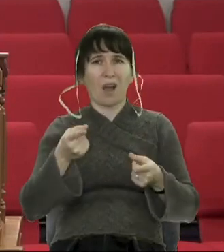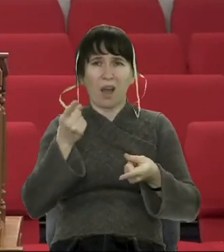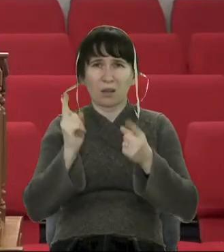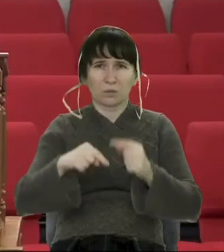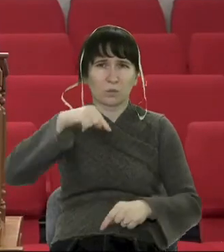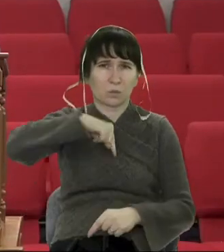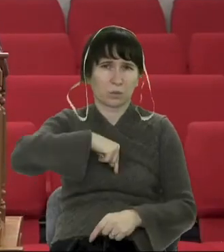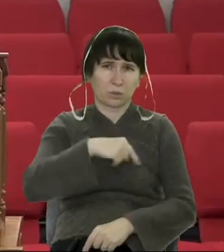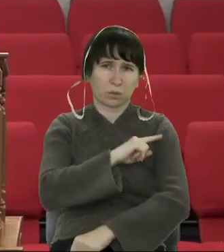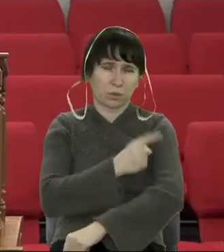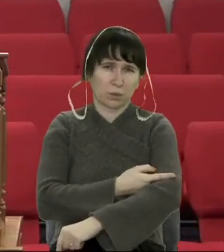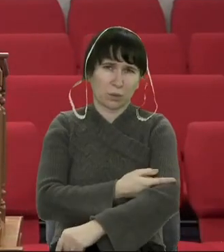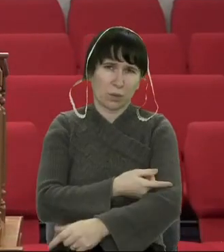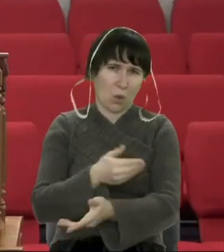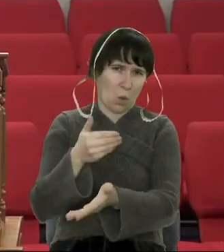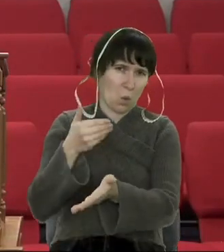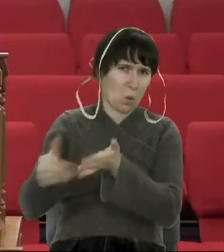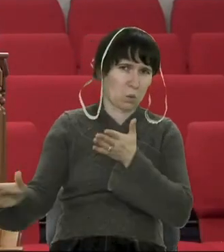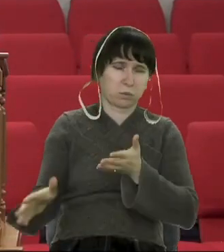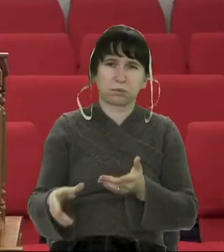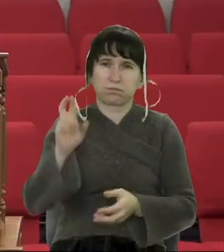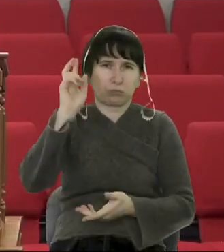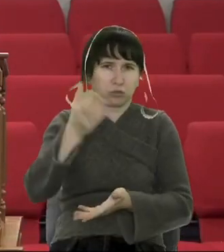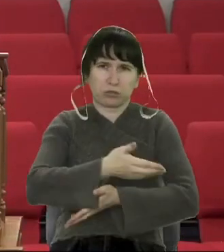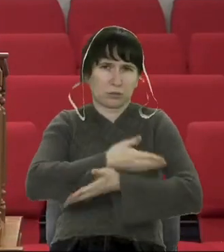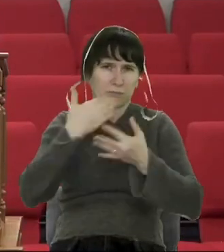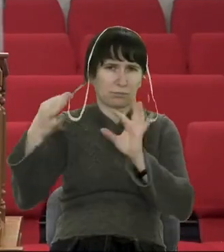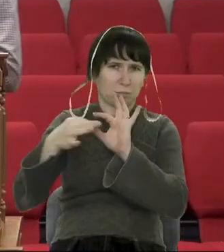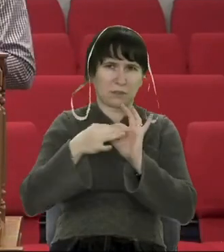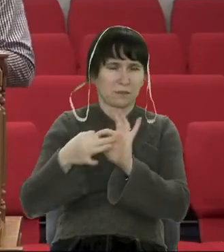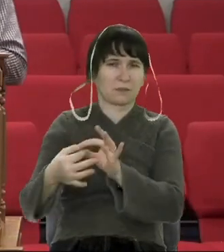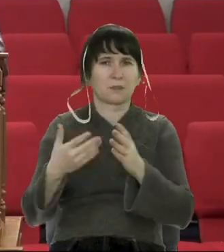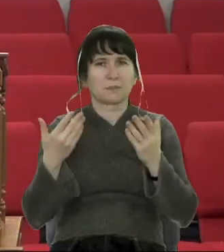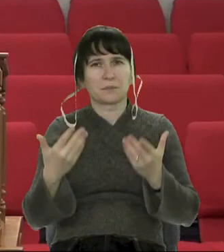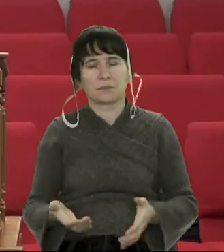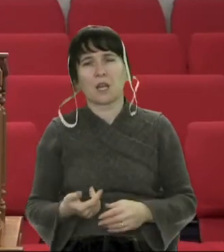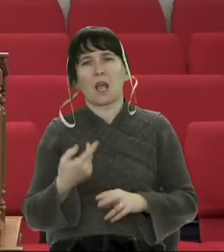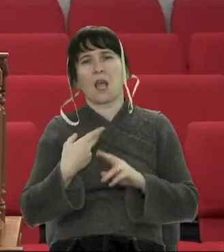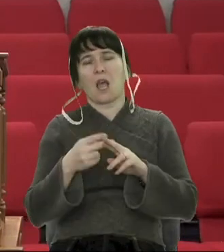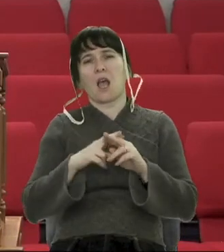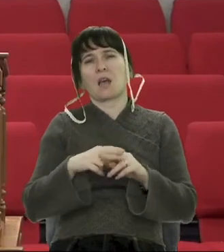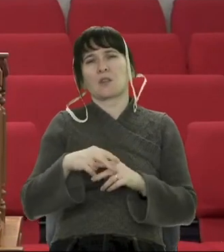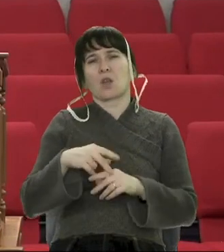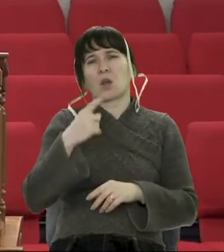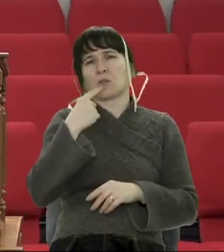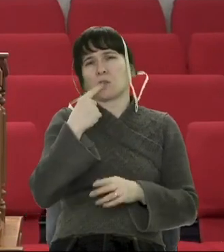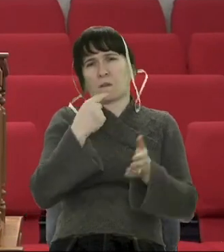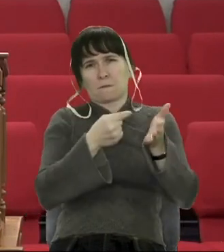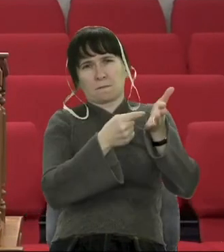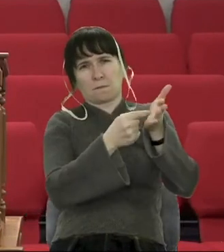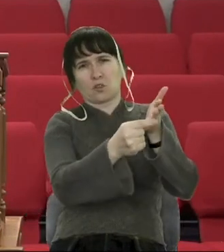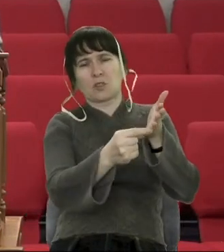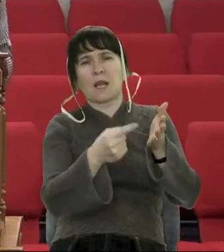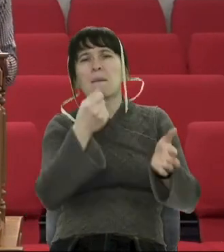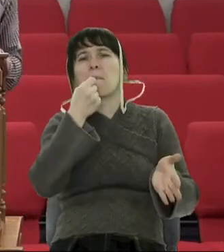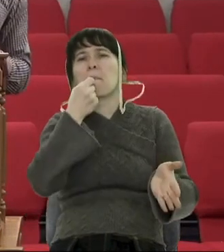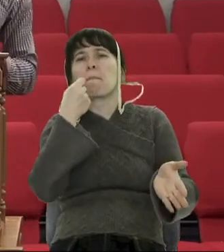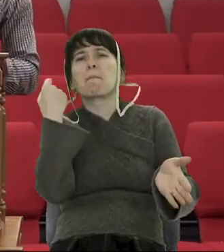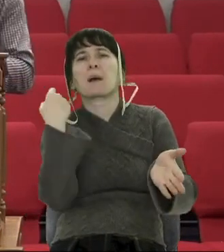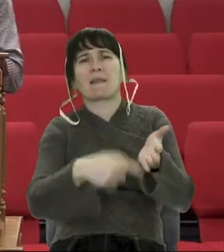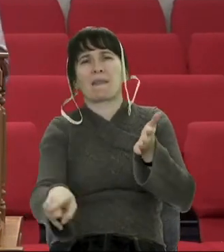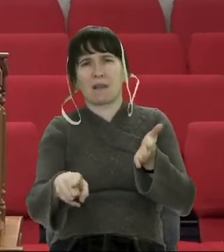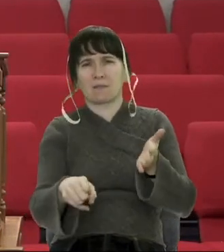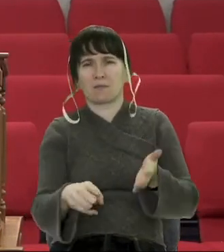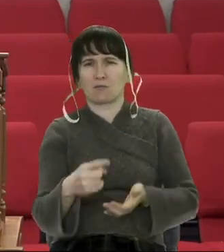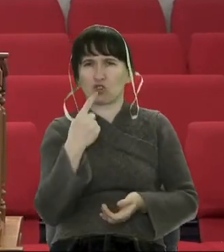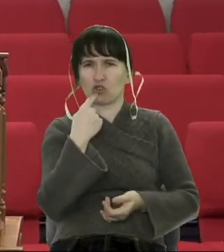уникай». І я свідомо на цьому тексті виділив червоним кольором слово «зрадники». Апостол Павло каже, що в останні